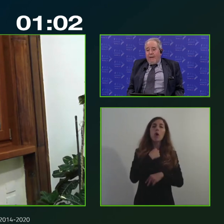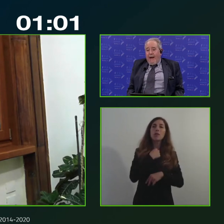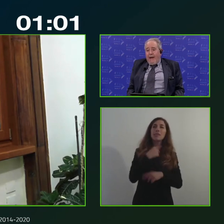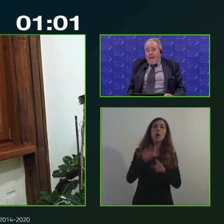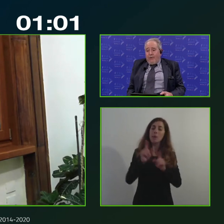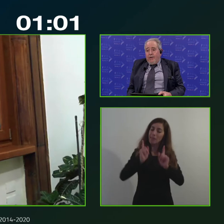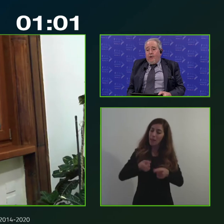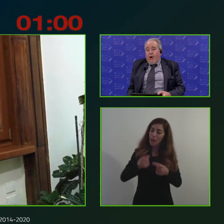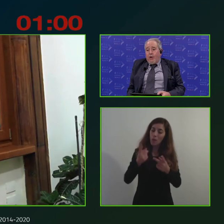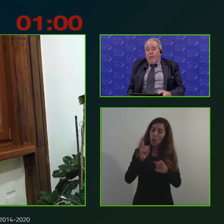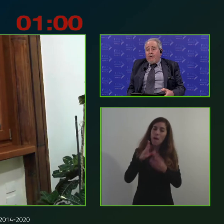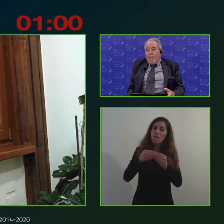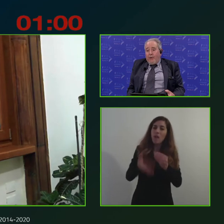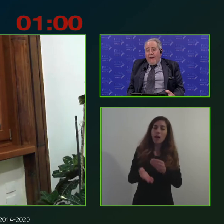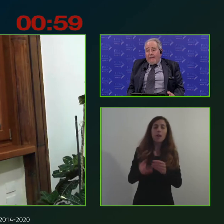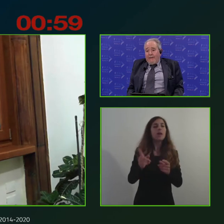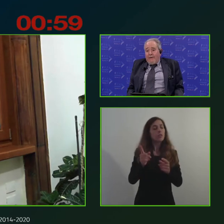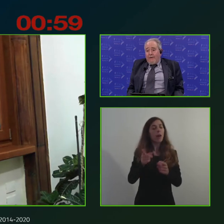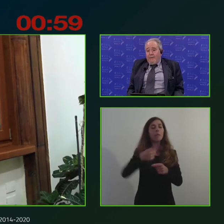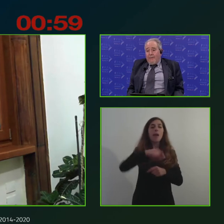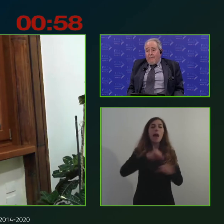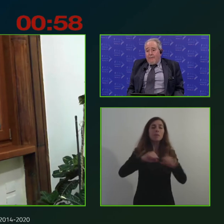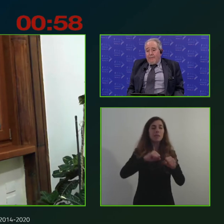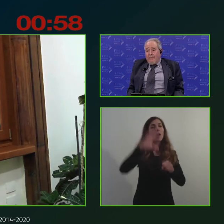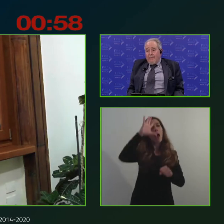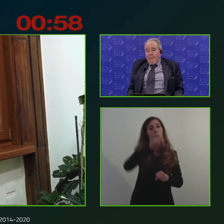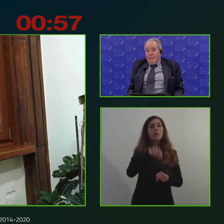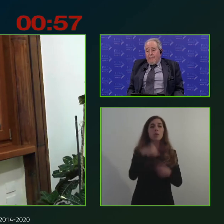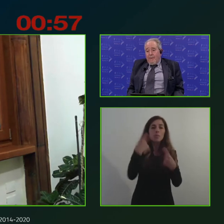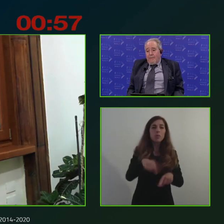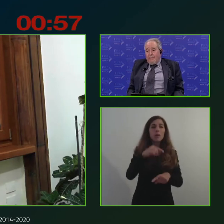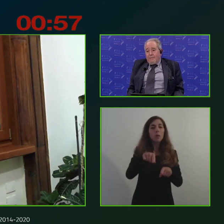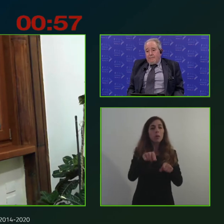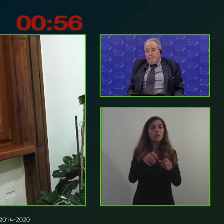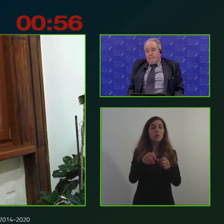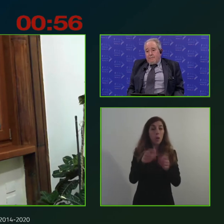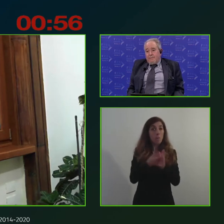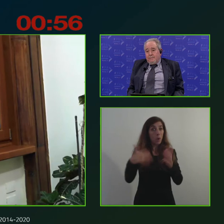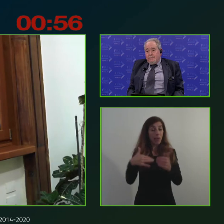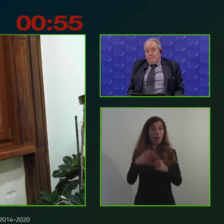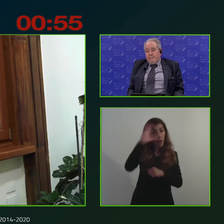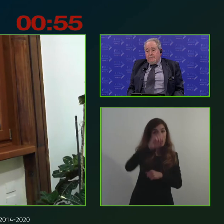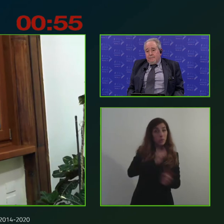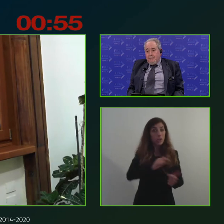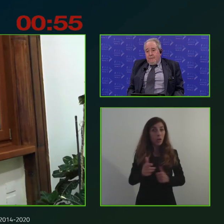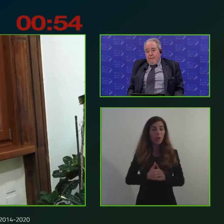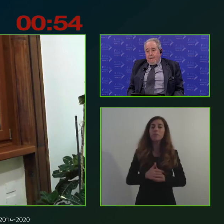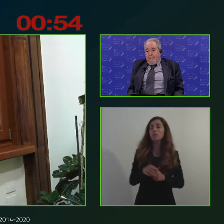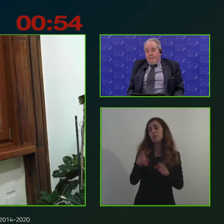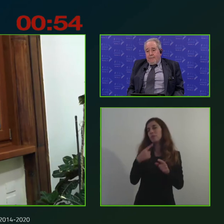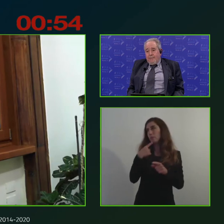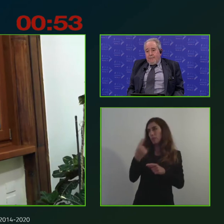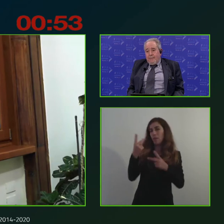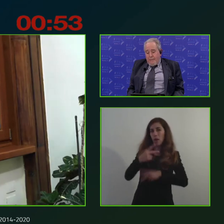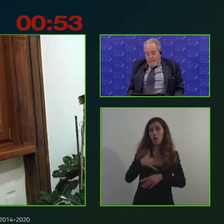sensibilità cioè si sono accorti quanto è importante guarda allora c'è una forte consapevolezza da questo punto di